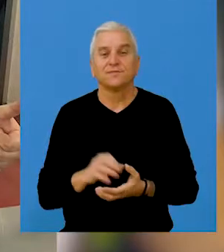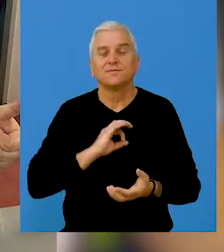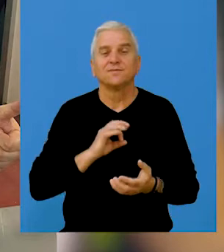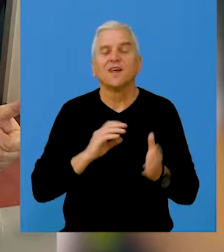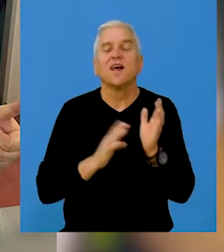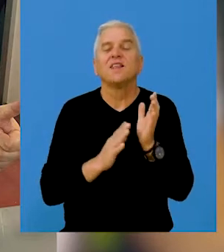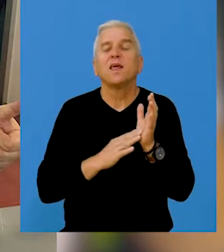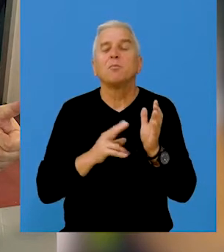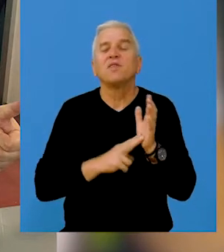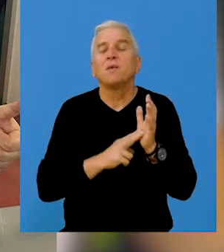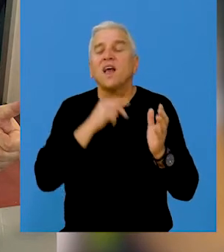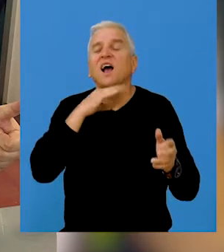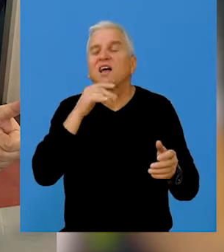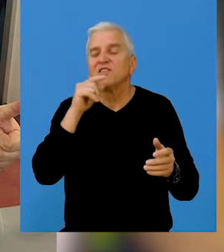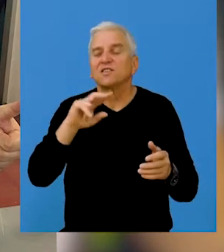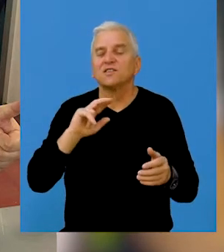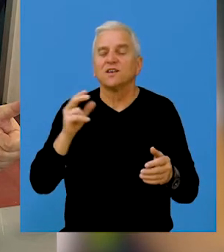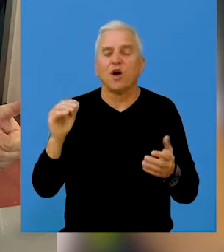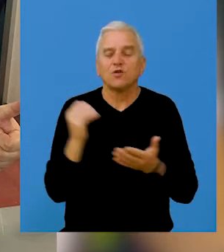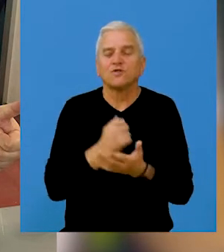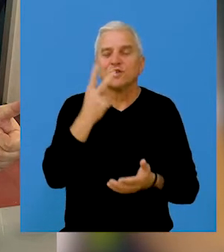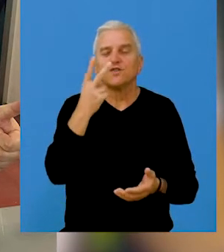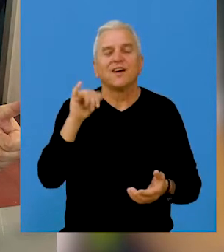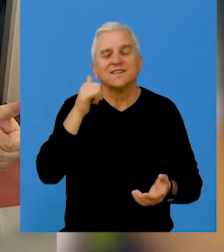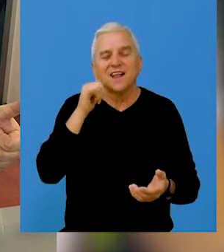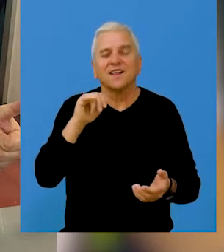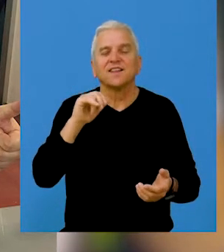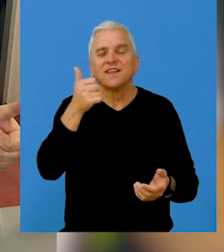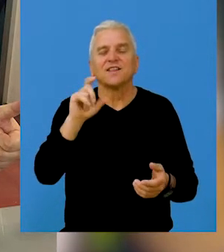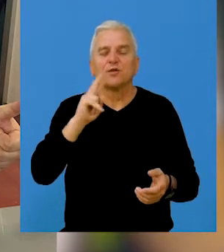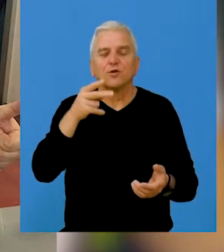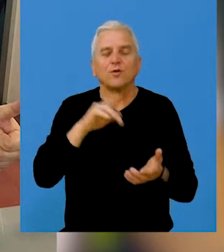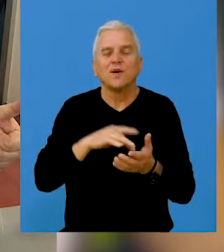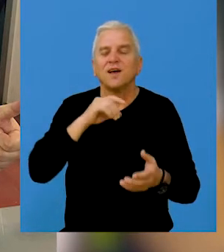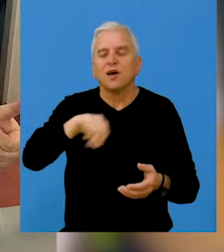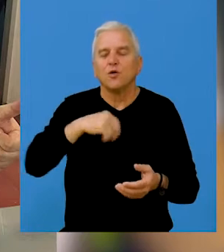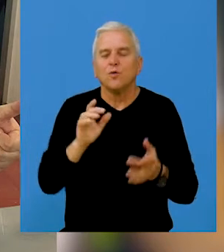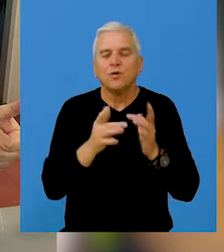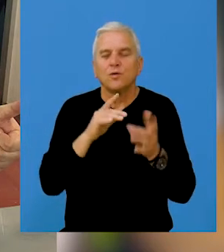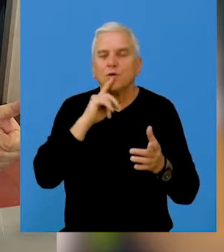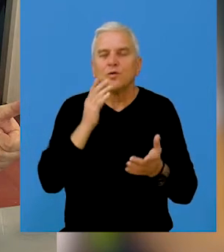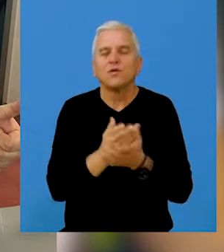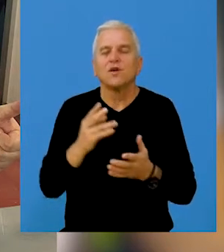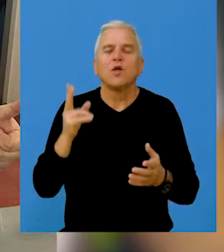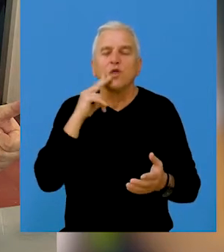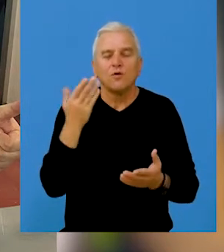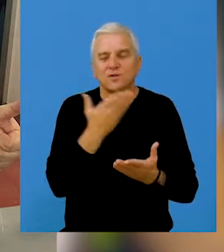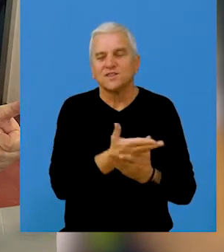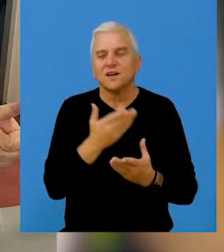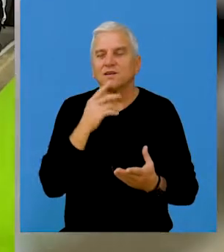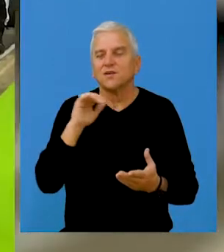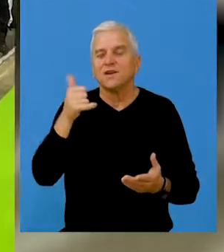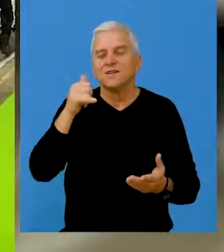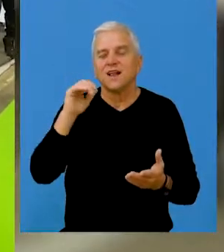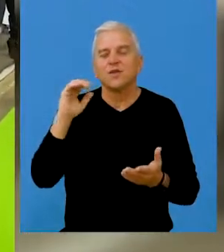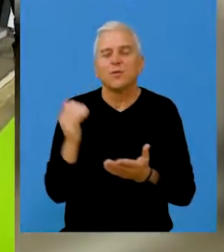Bečejac Nemanja Glavaški nedavno je osvojio dve zlatne i jednu srebrnu medalju na gastro kupu Srbije održanom u Novom Sadu.